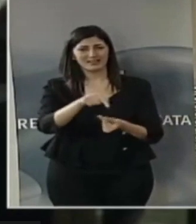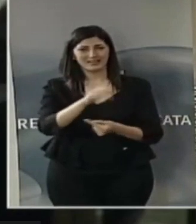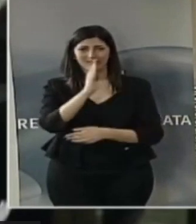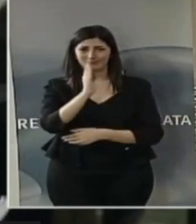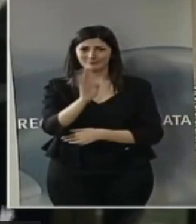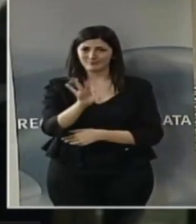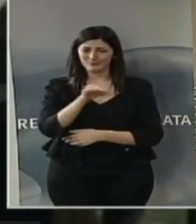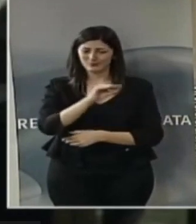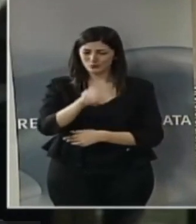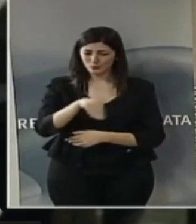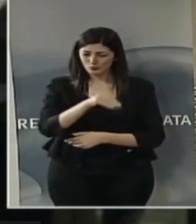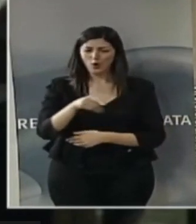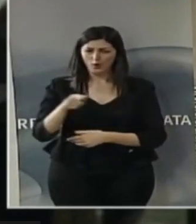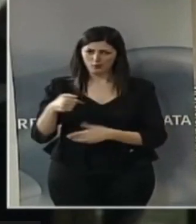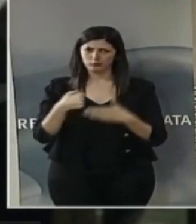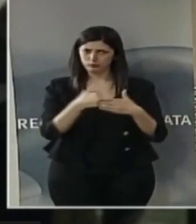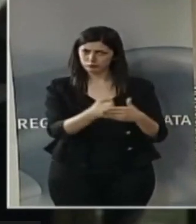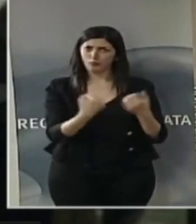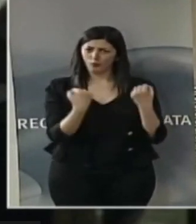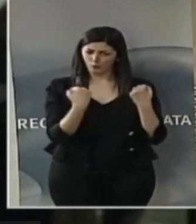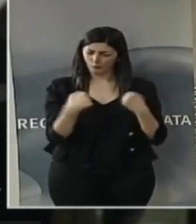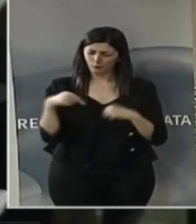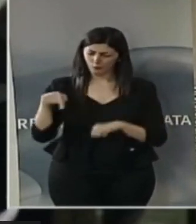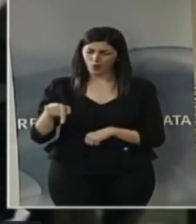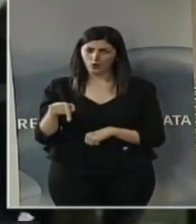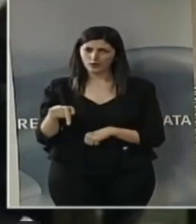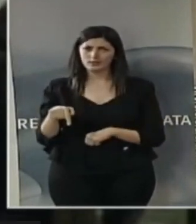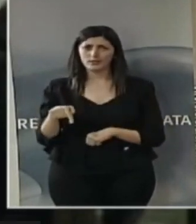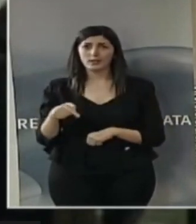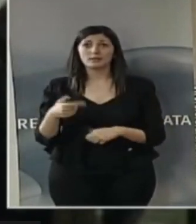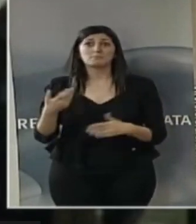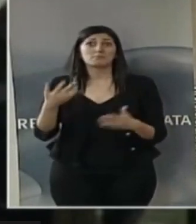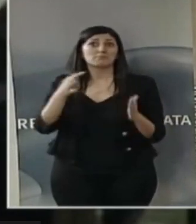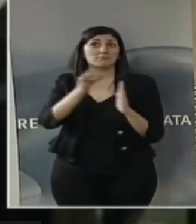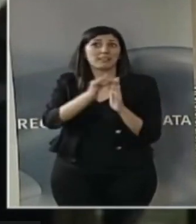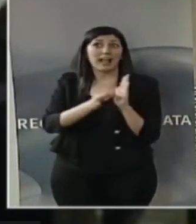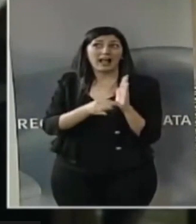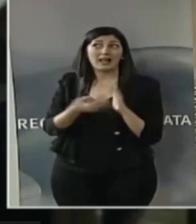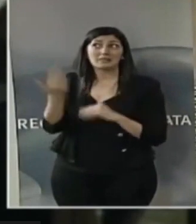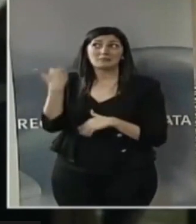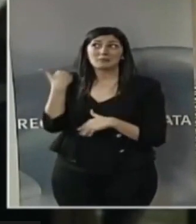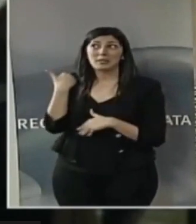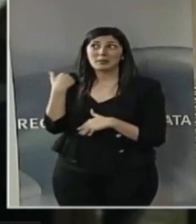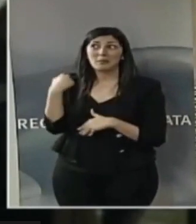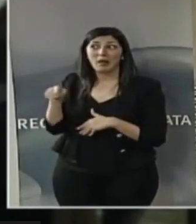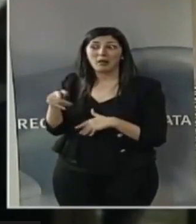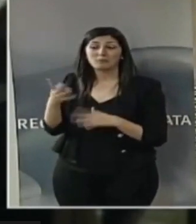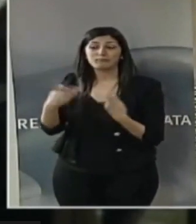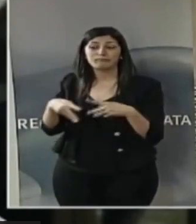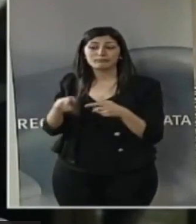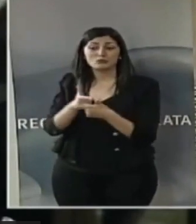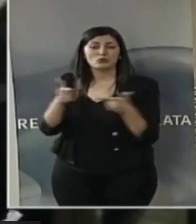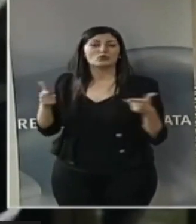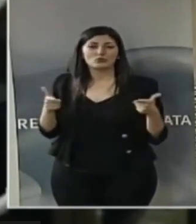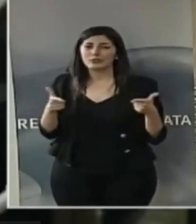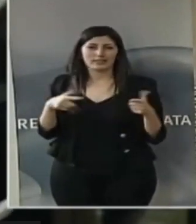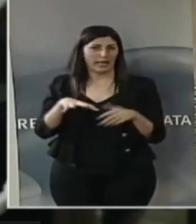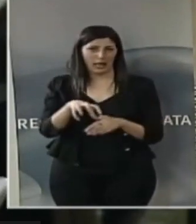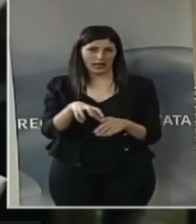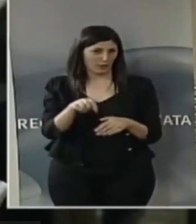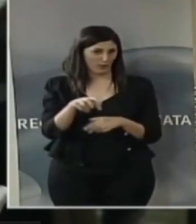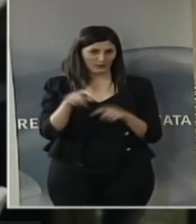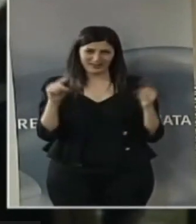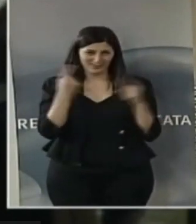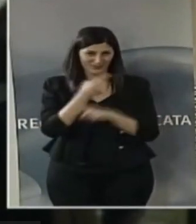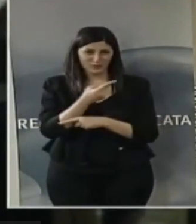efficacia, con quale efficienza, tutte informazioni e dati che prima senza il sistema non si riuscivano a recuperare. Quindi si può